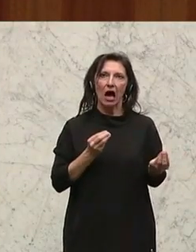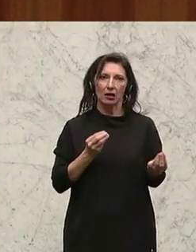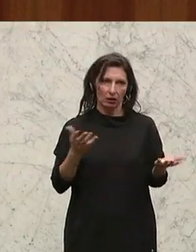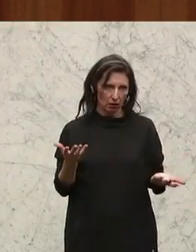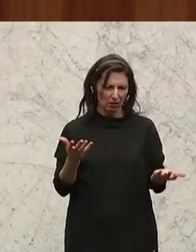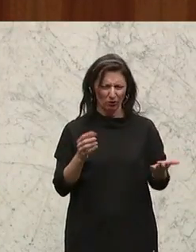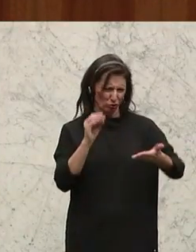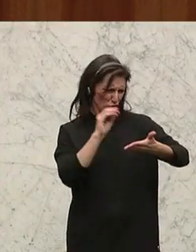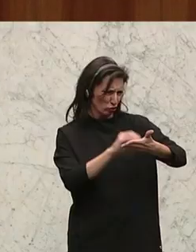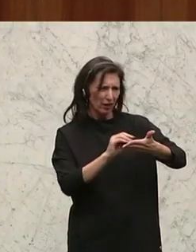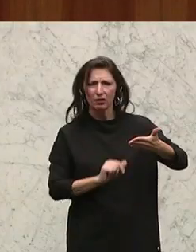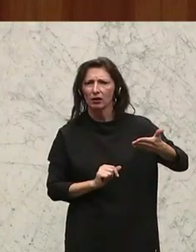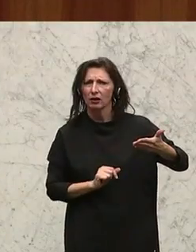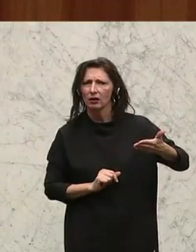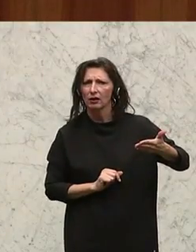oder wie es heißt,